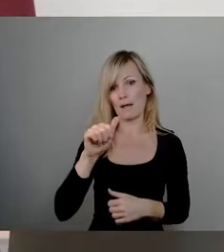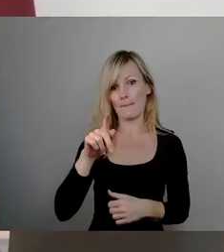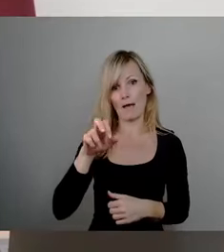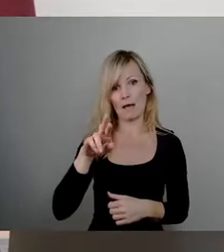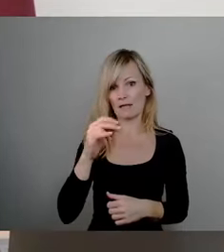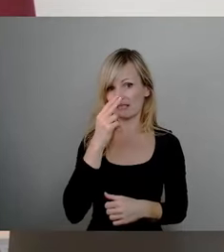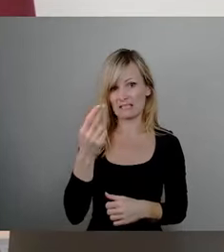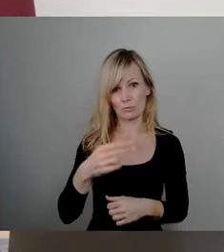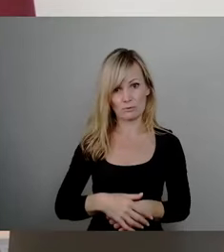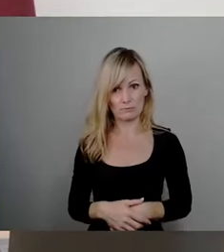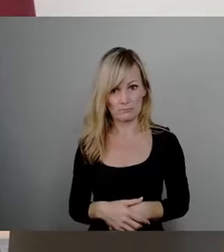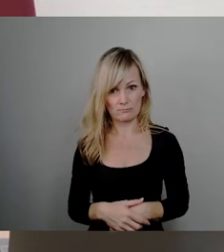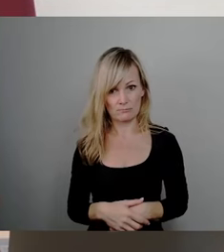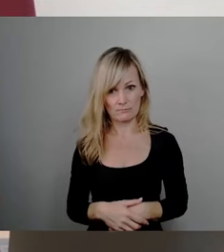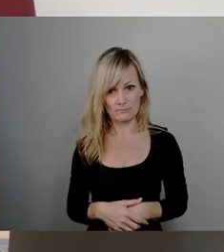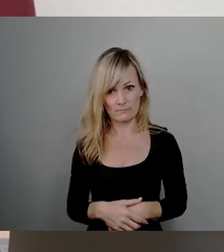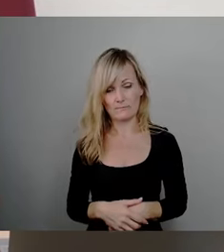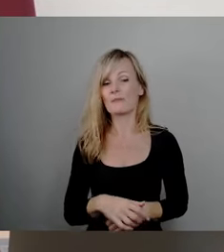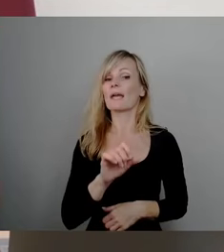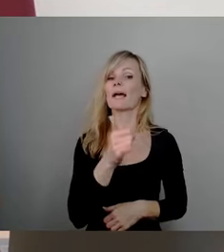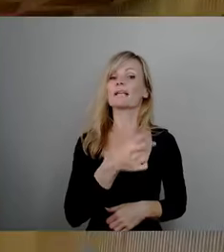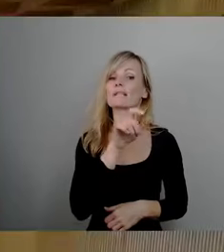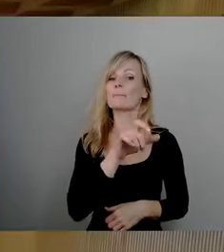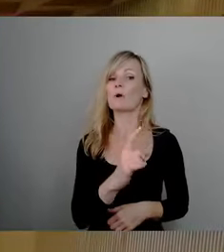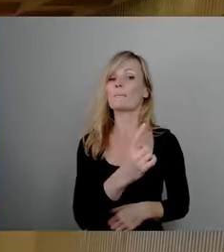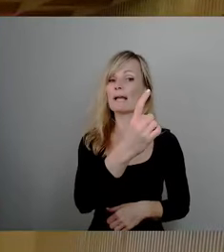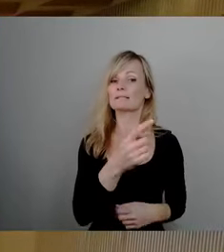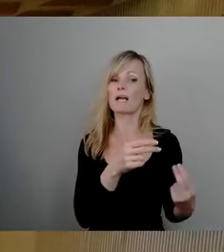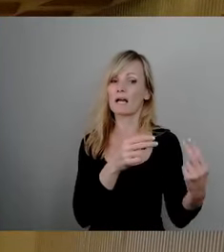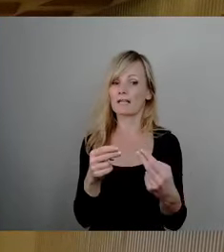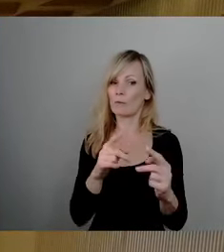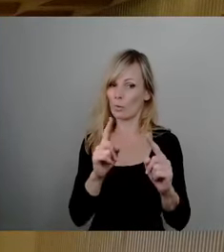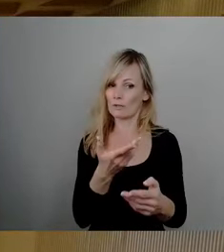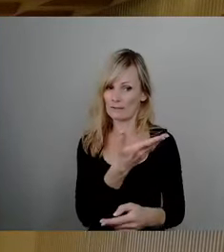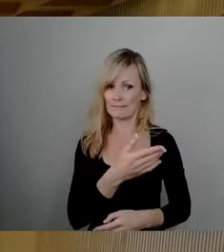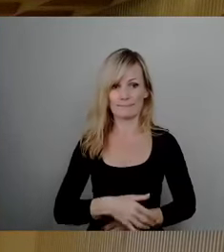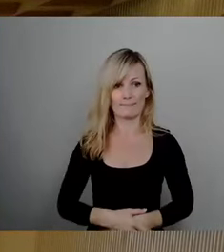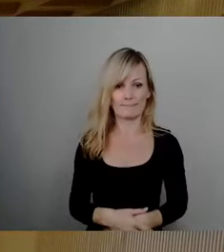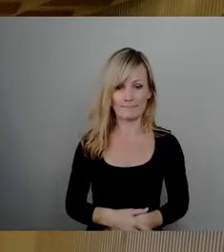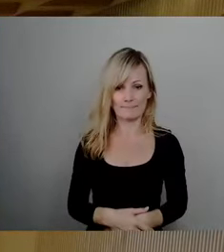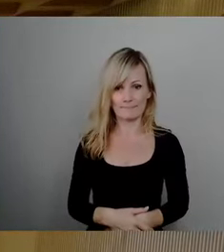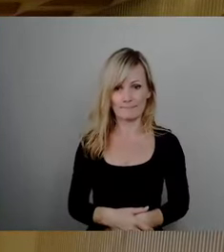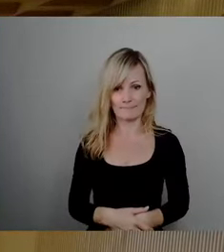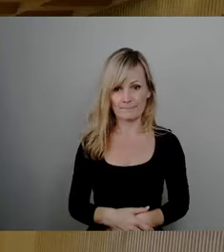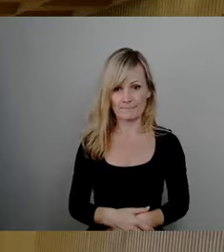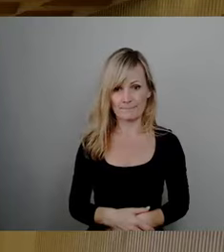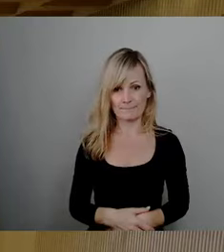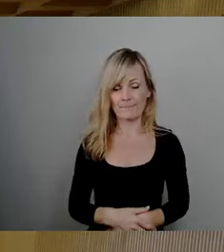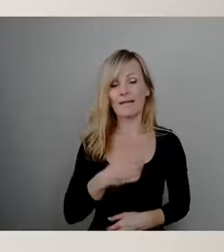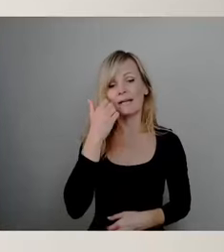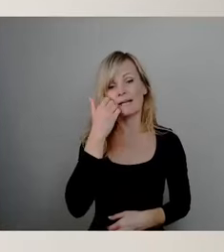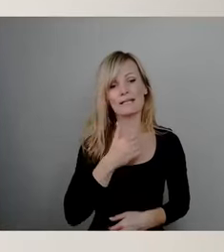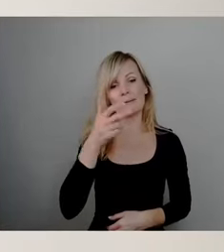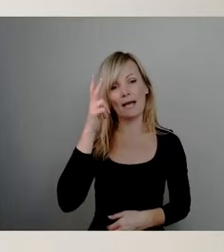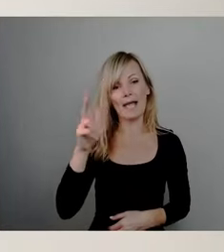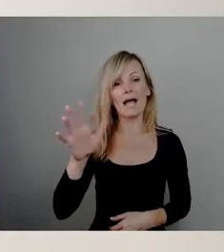Auch hier übernehmt der Erste Bürgermeister die Beantwortung. Also die Analyse, lieber Herr Schollbach, ist schon mal völlig